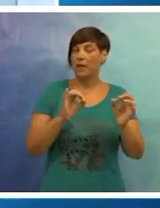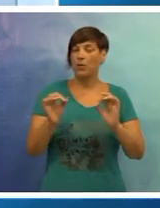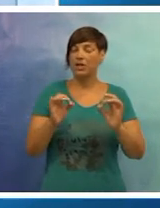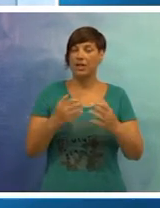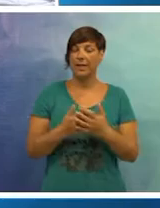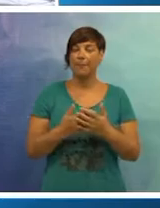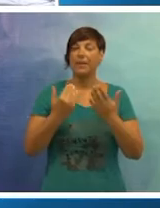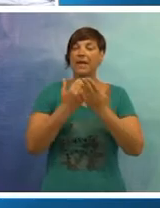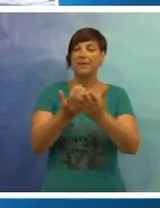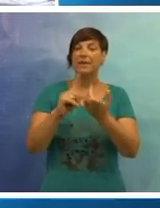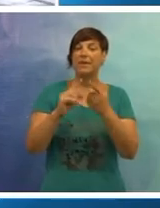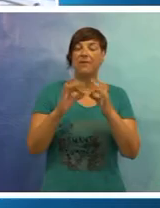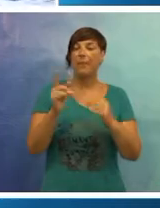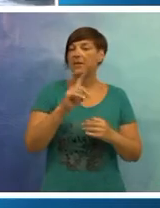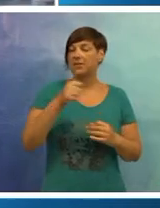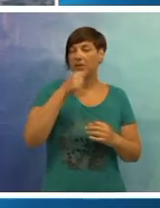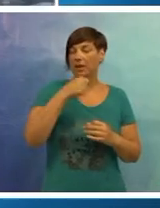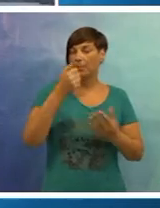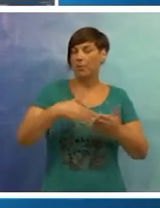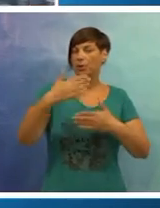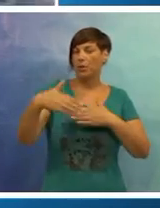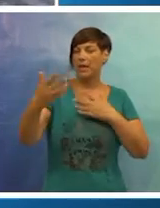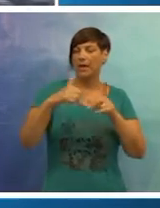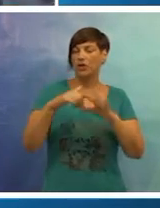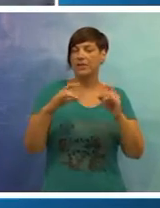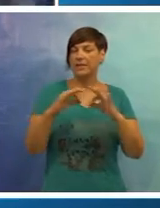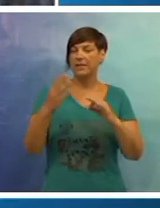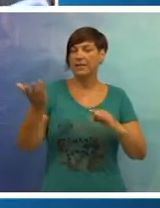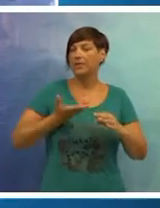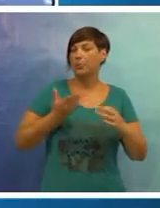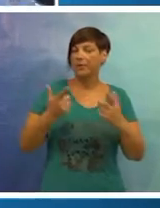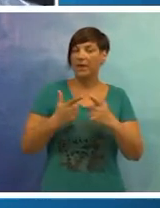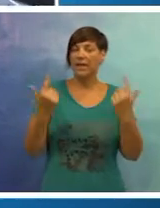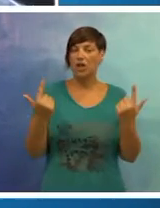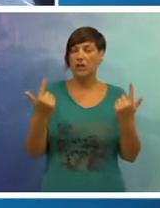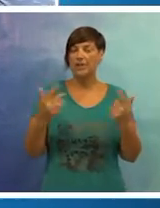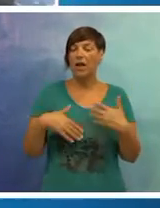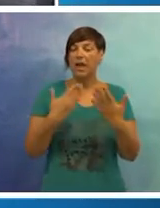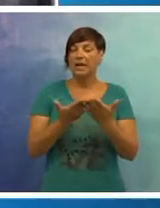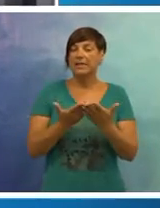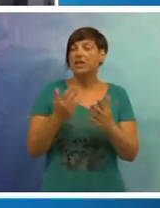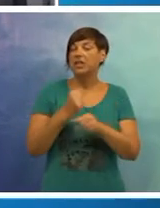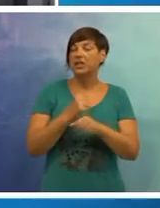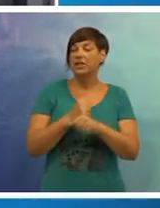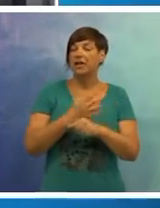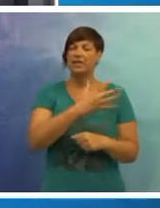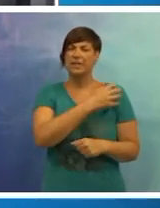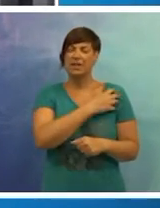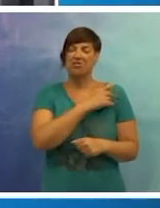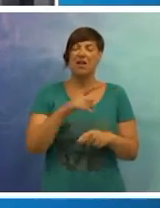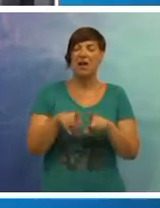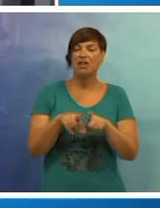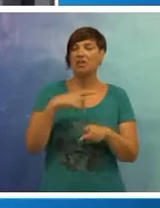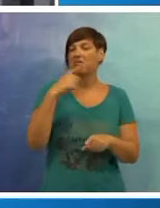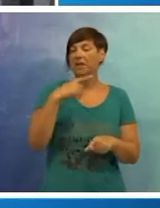proširena i uređena. Iz Marine Frape nisu htjeli komentirati produljenje koncesije i uvjetlje za dobivanje uporabne dozvole. Na sličan načinu gradio si